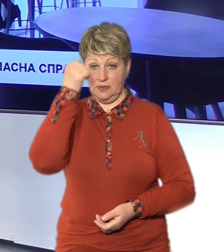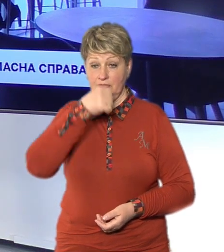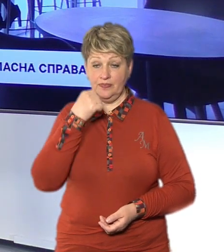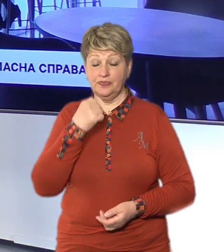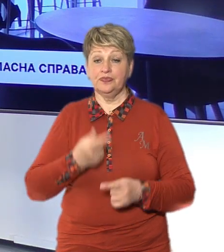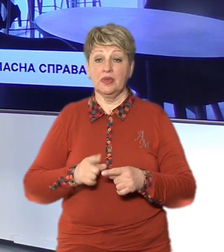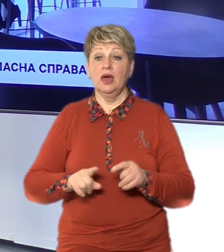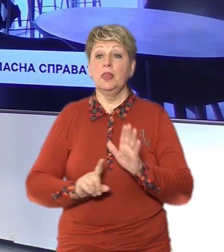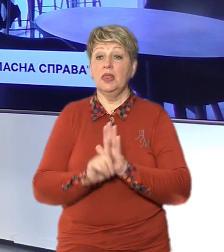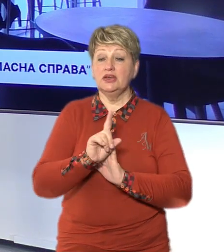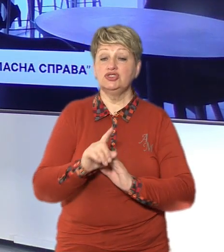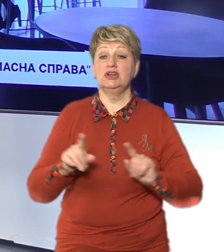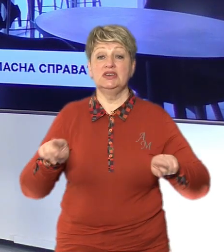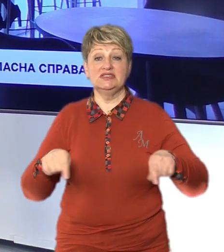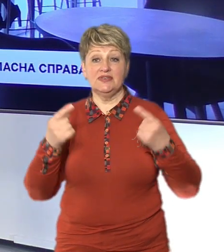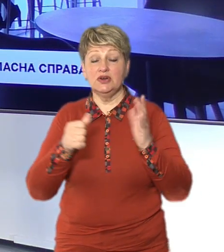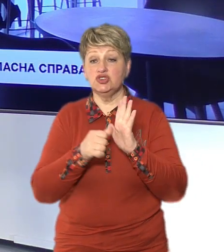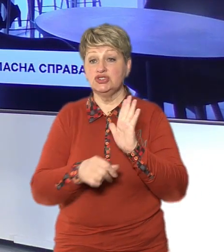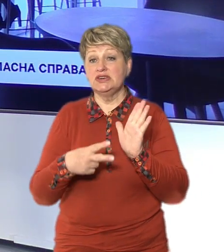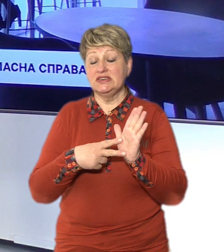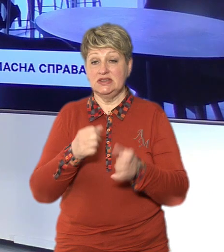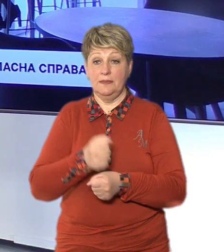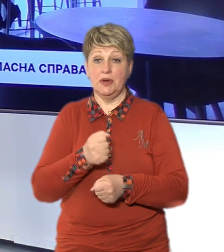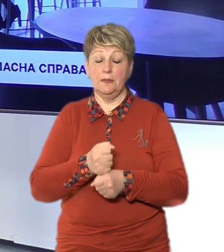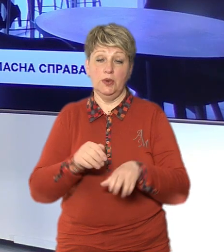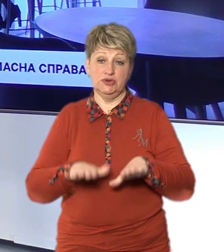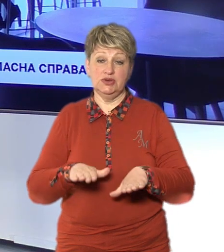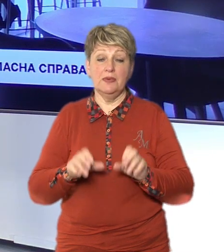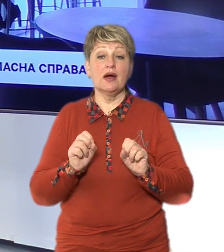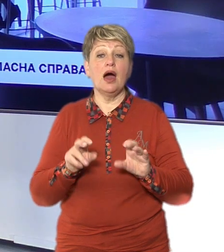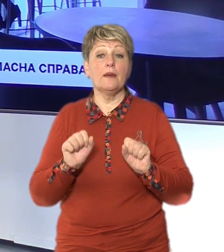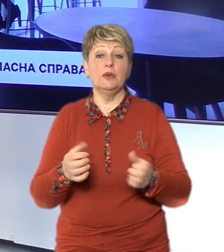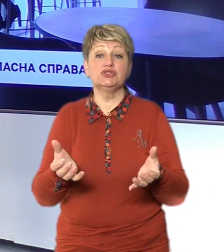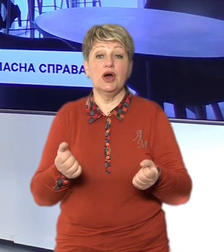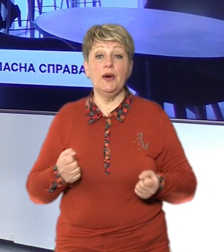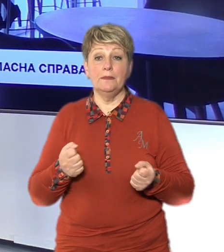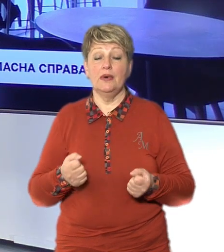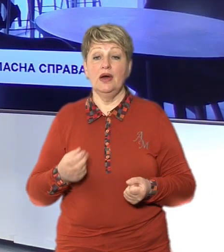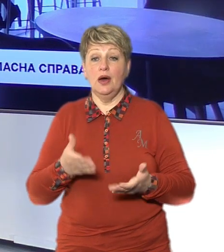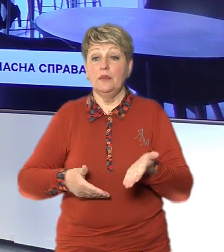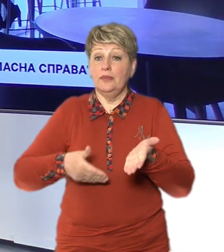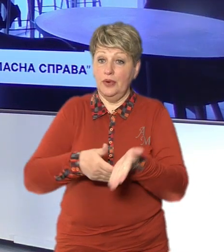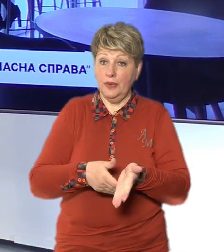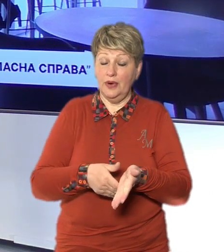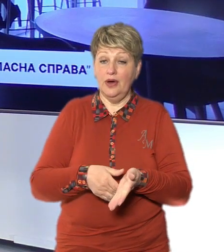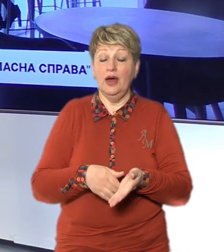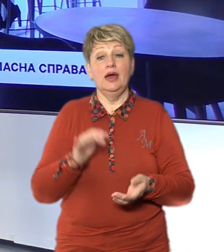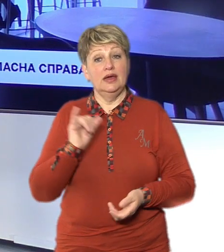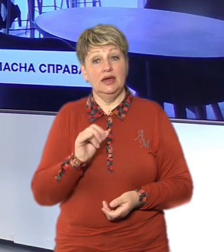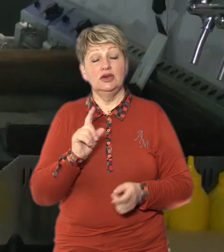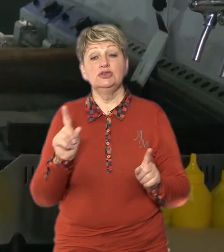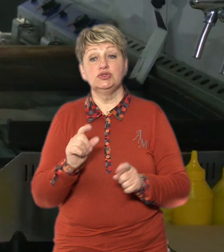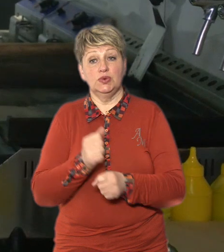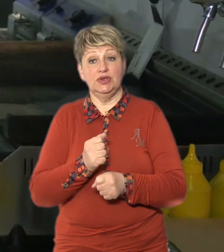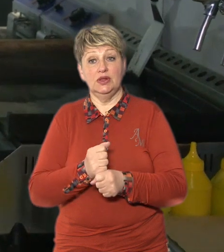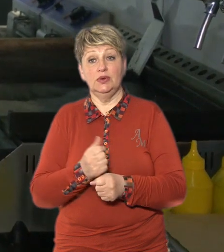підприємницьку діяльність та створили 67 робочих місць Як можна отримати грант та про досвід тих, хто ним скористався, дивіться далі